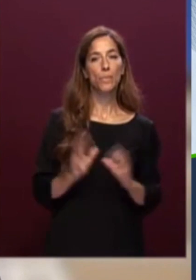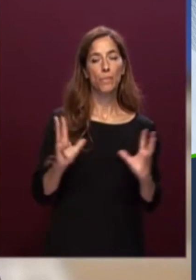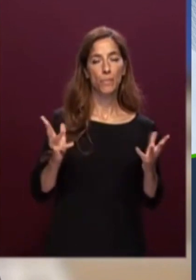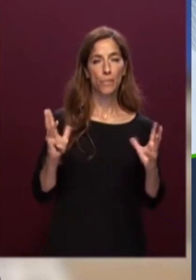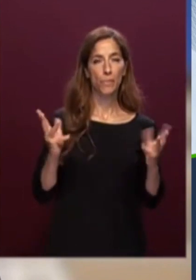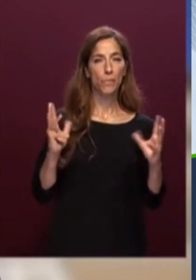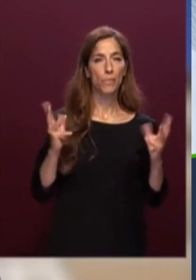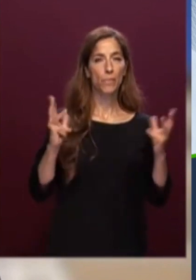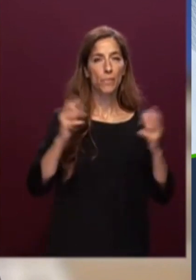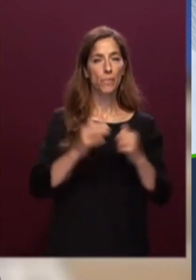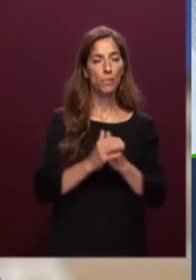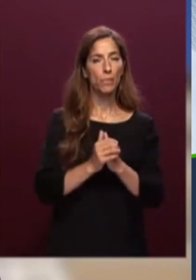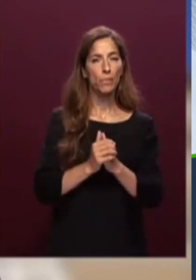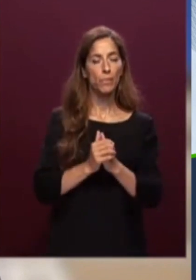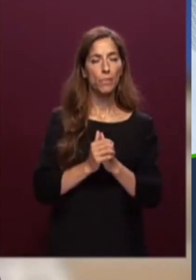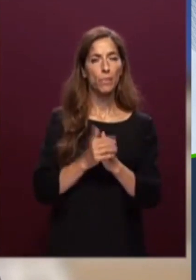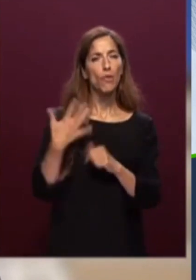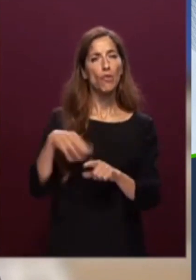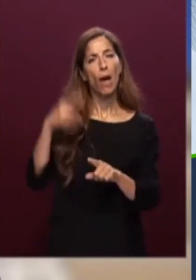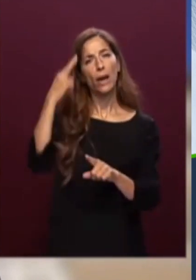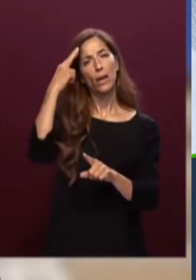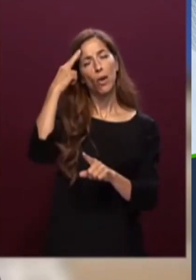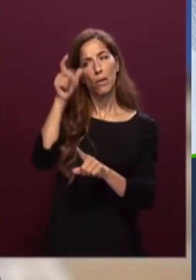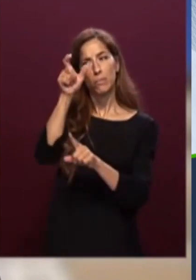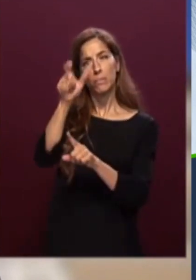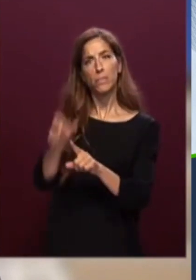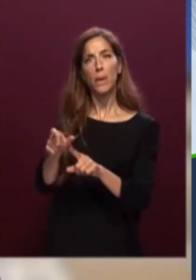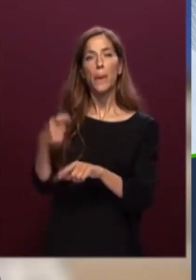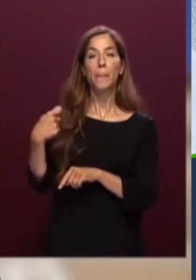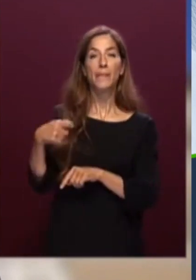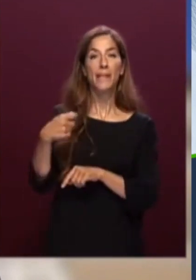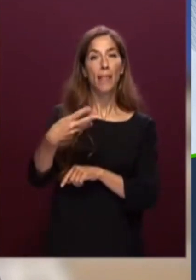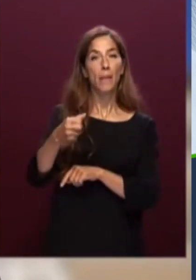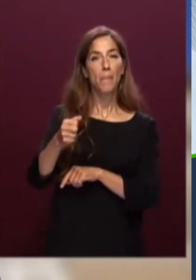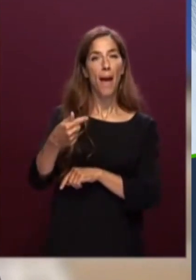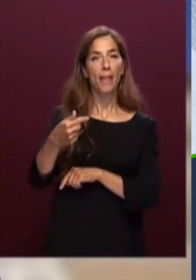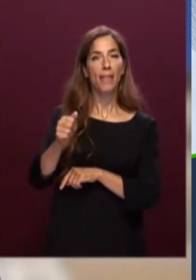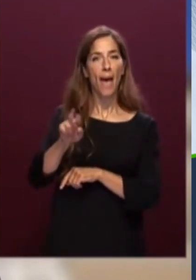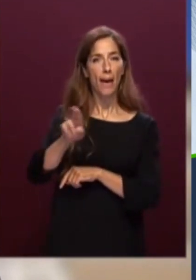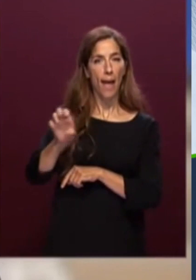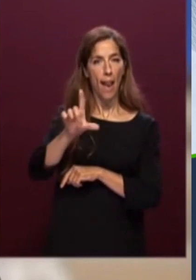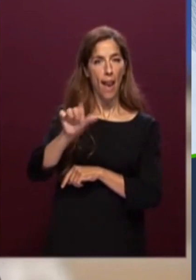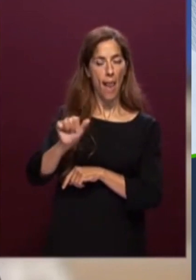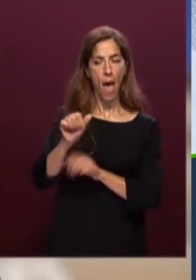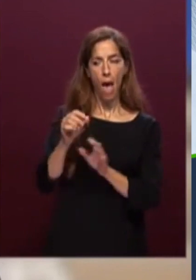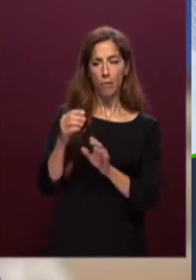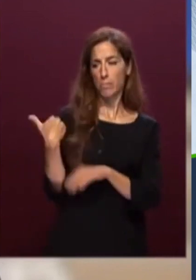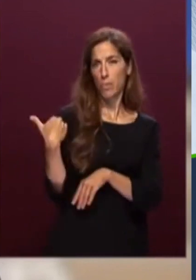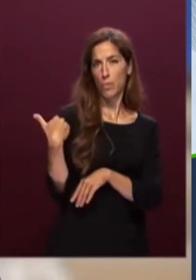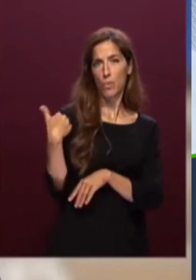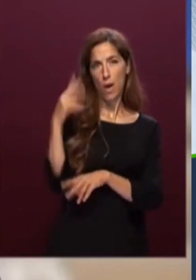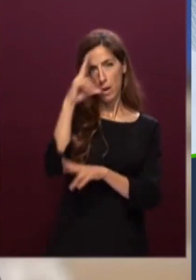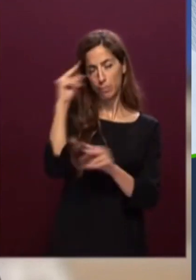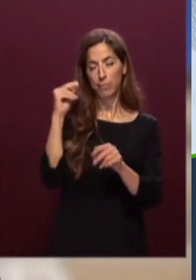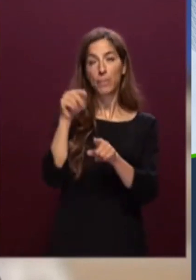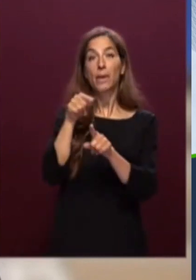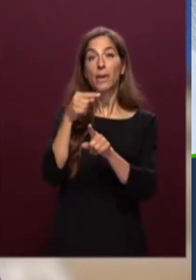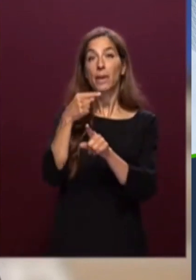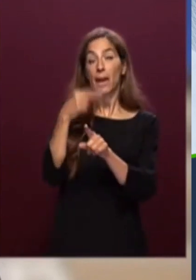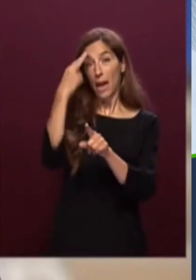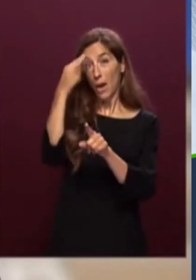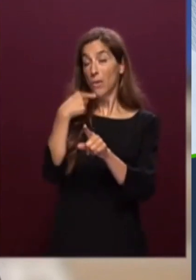come ricordato dal presidente Mattarella recentemente il ruolo e lo spazio delle autonomie sono decisive